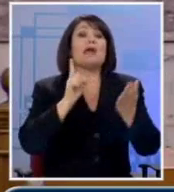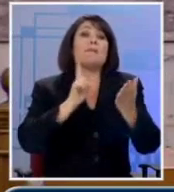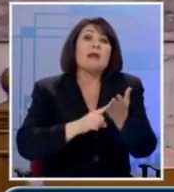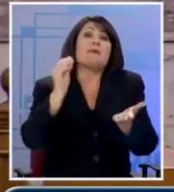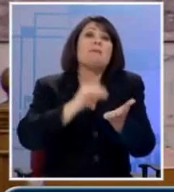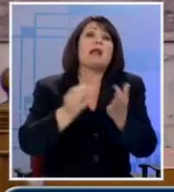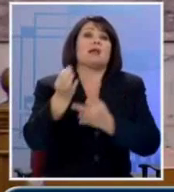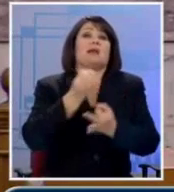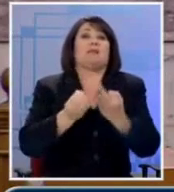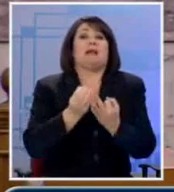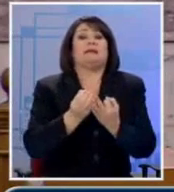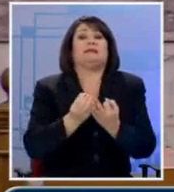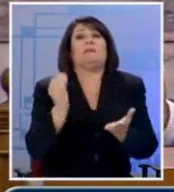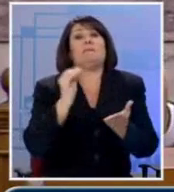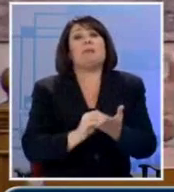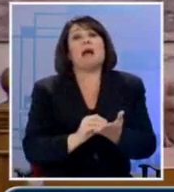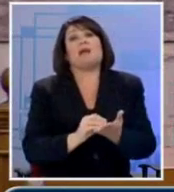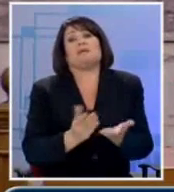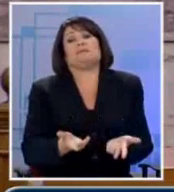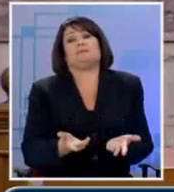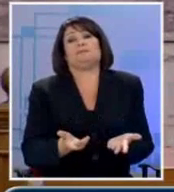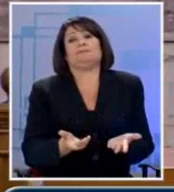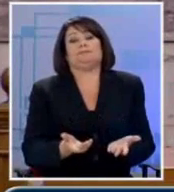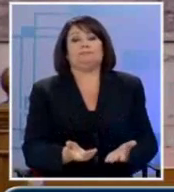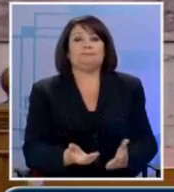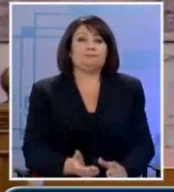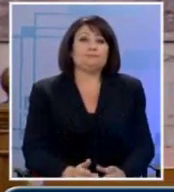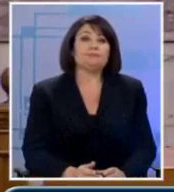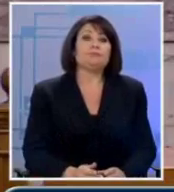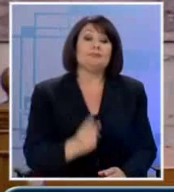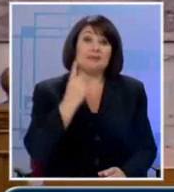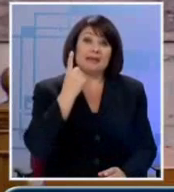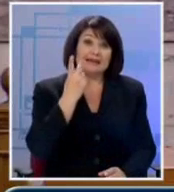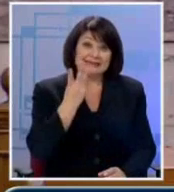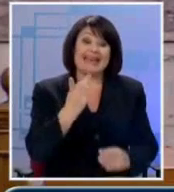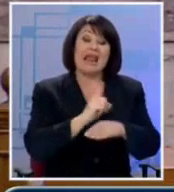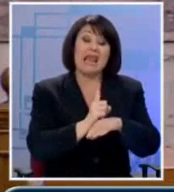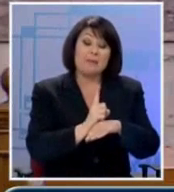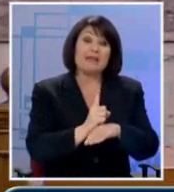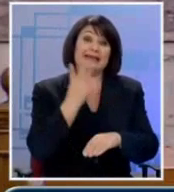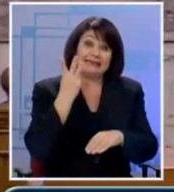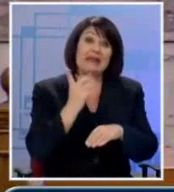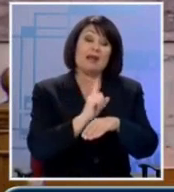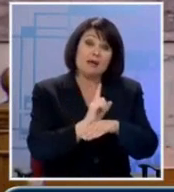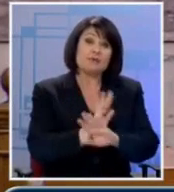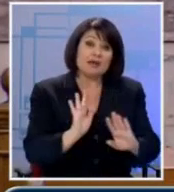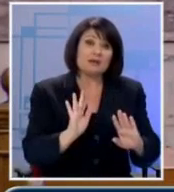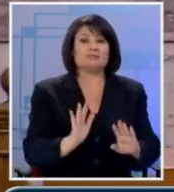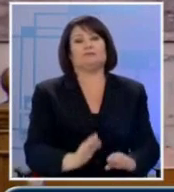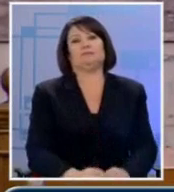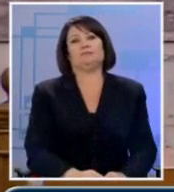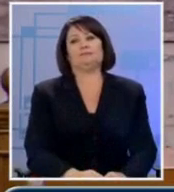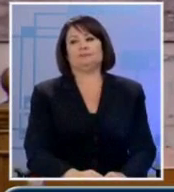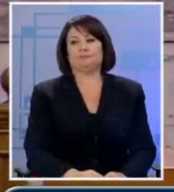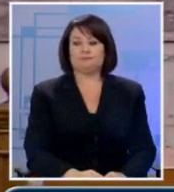ξαναμιλήσει. Επ' αυτού λοιπόν συμφωνούμε. Λοιπόν, έχετε το λόγο για τρία λεπτά για την